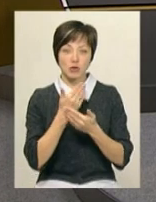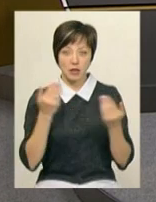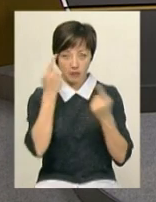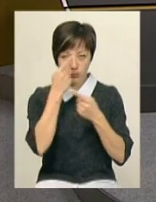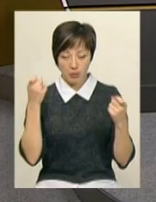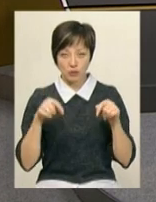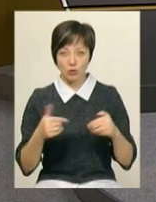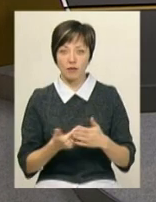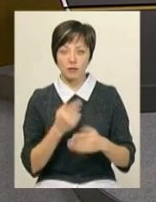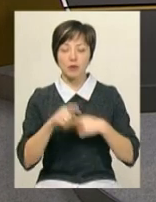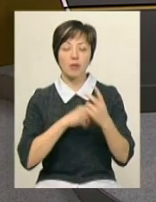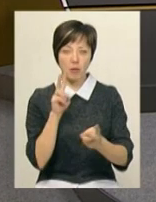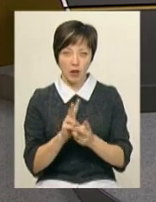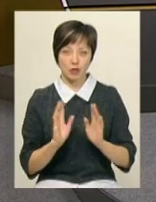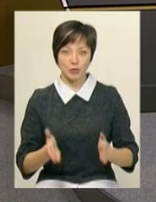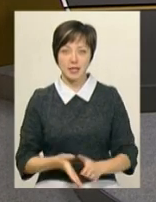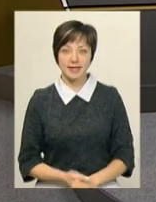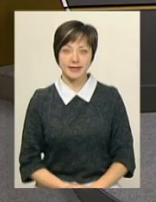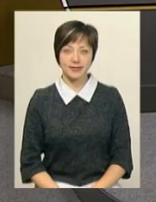інформація цього випуску. Побачимось!